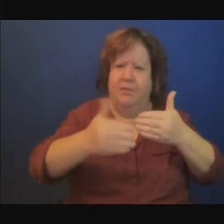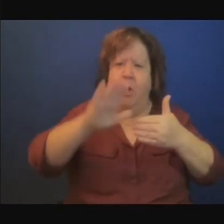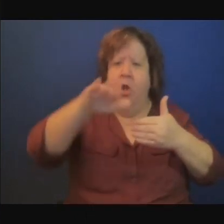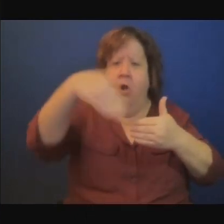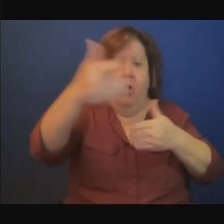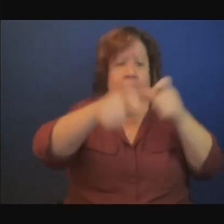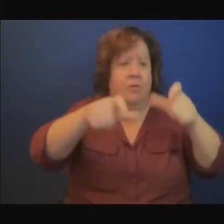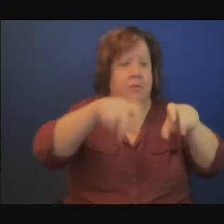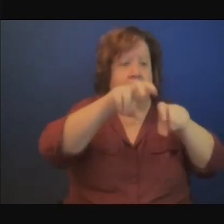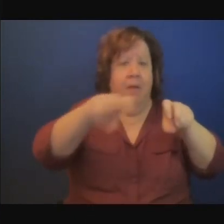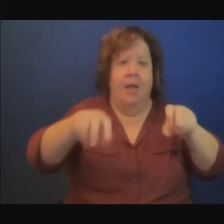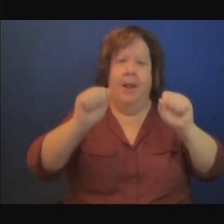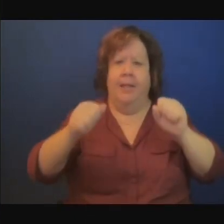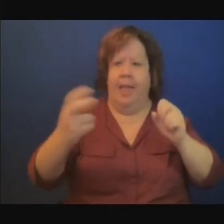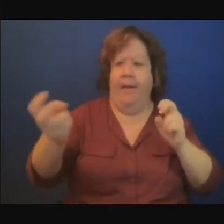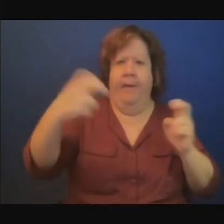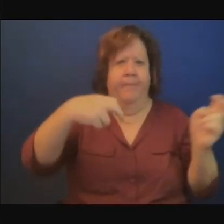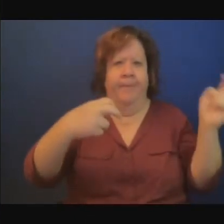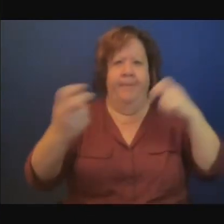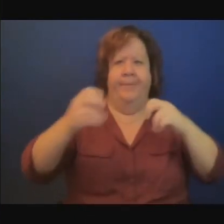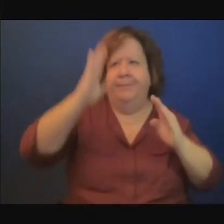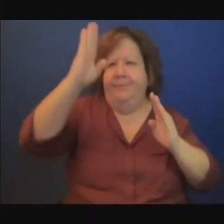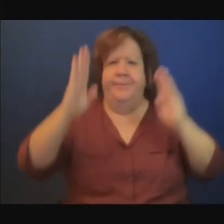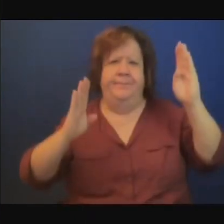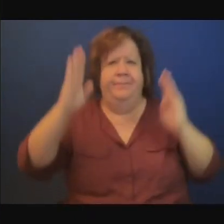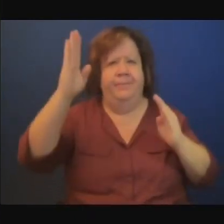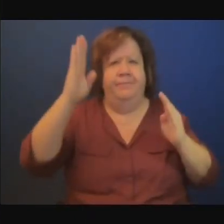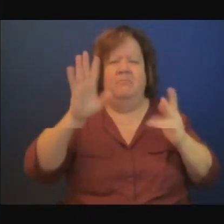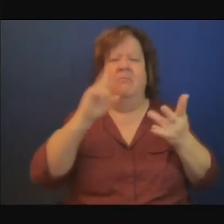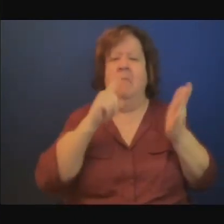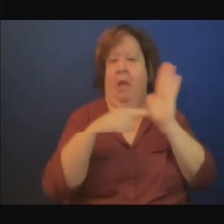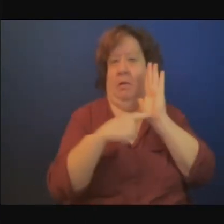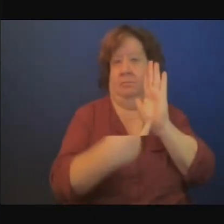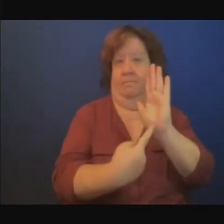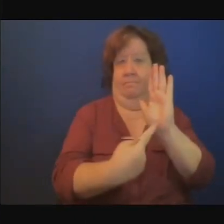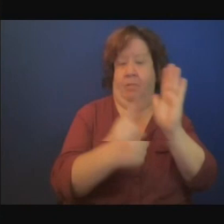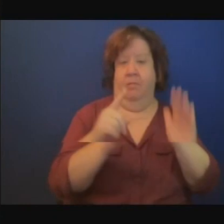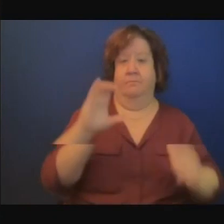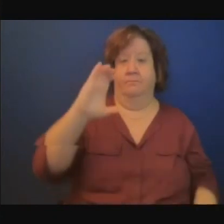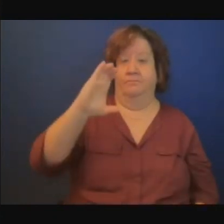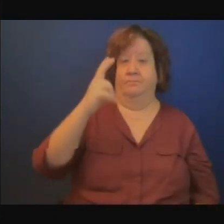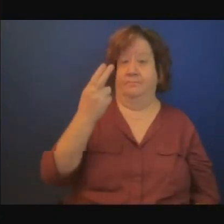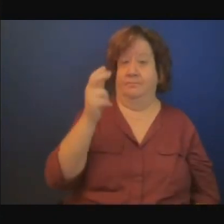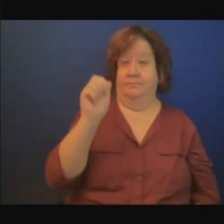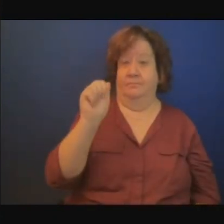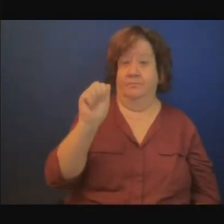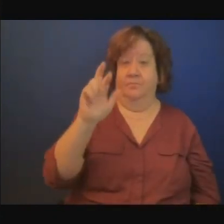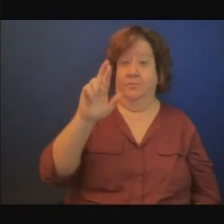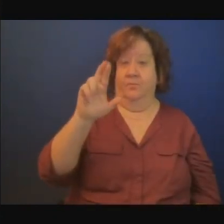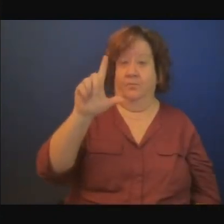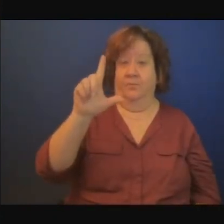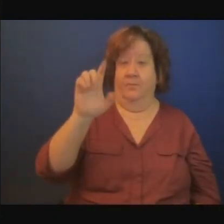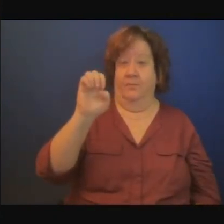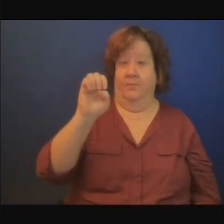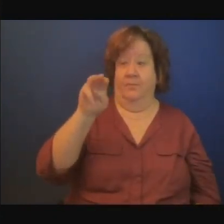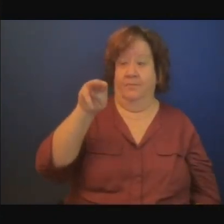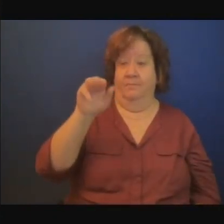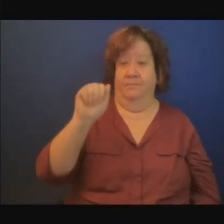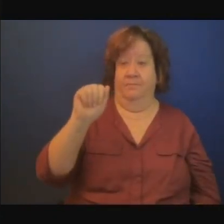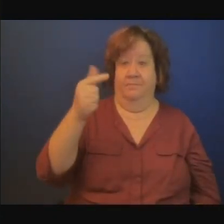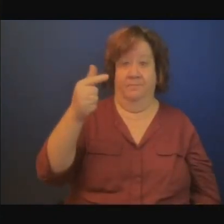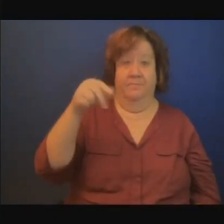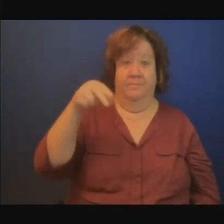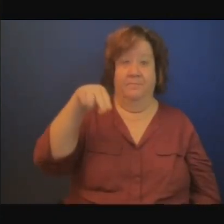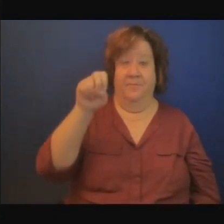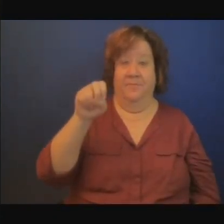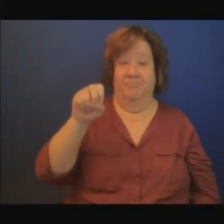pourront donc prendre la parole. Charlemagne, par exemple, aide les pays à élaborer des politiques en matière d